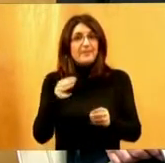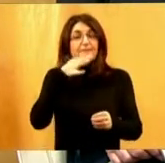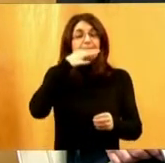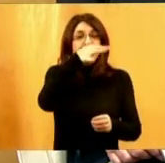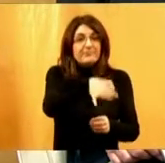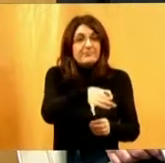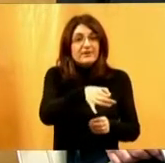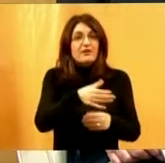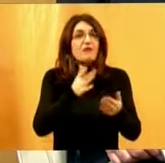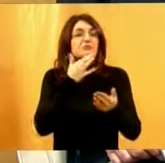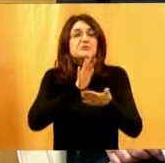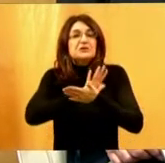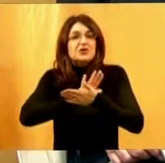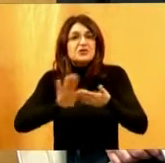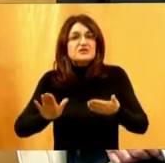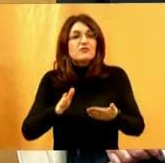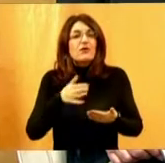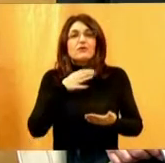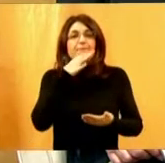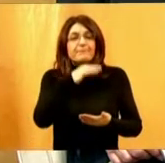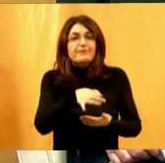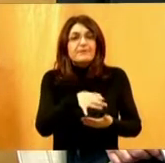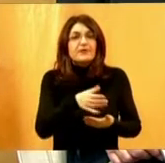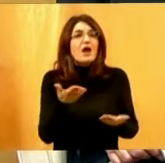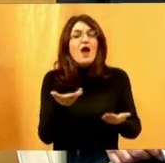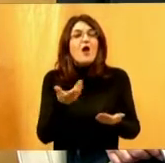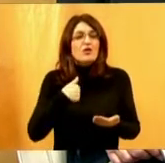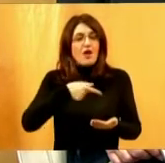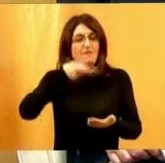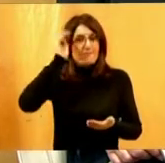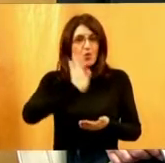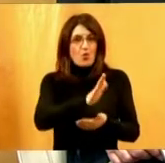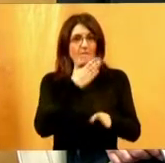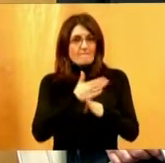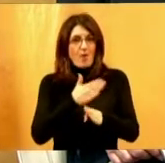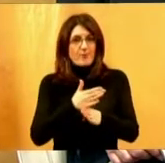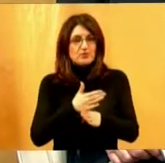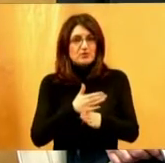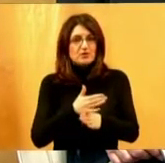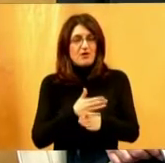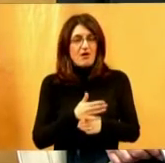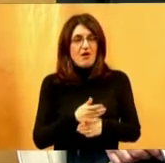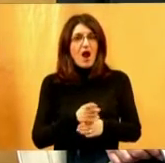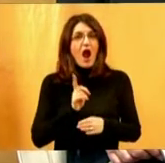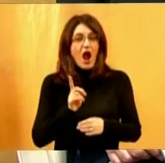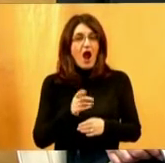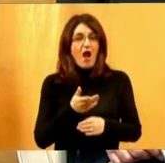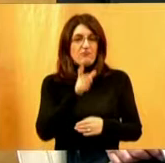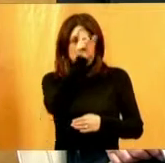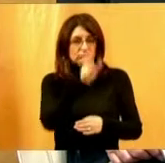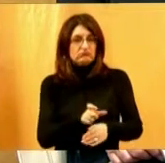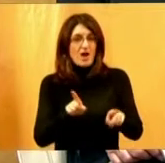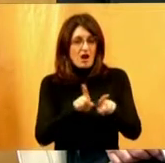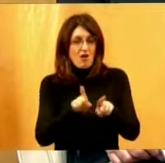jednostavno na koji način vam mogu pomoći, a da pritom se i vi ka osoba